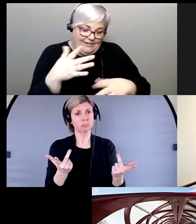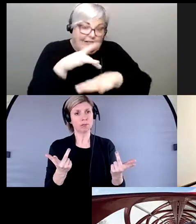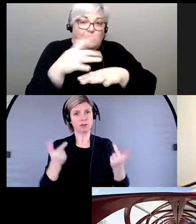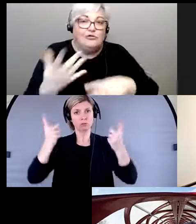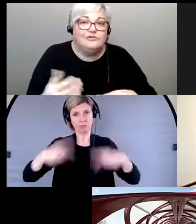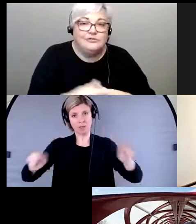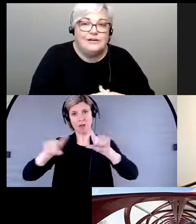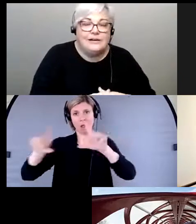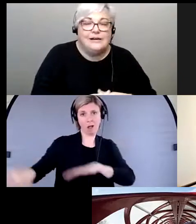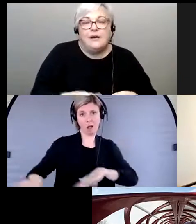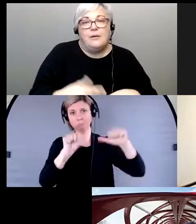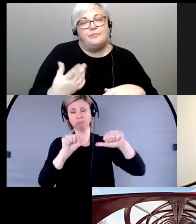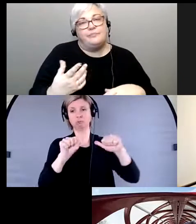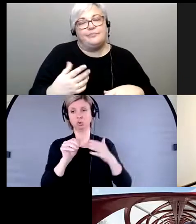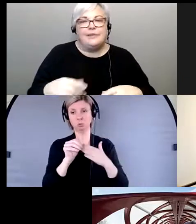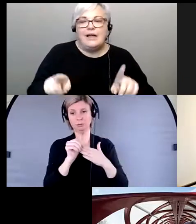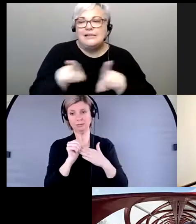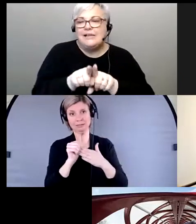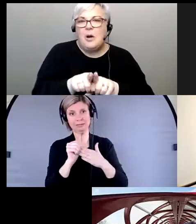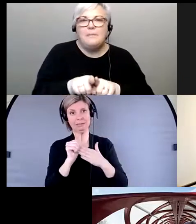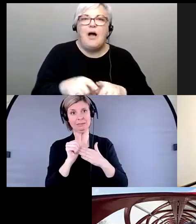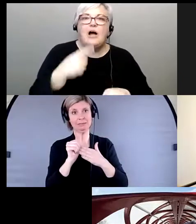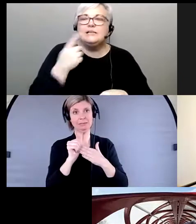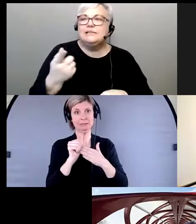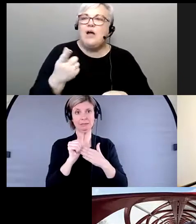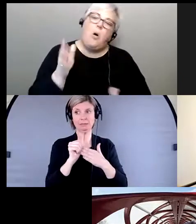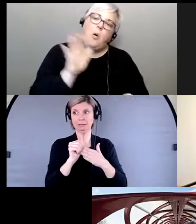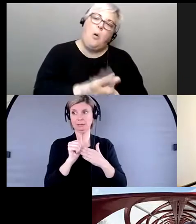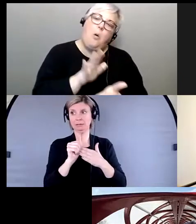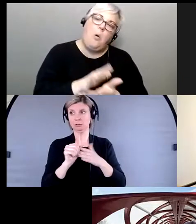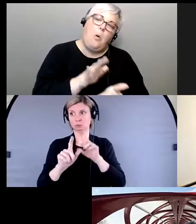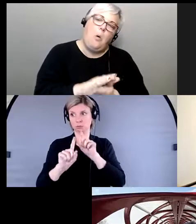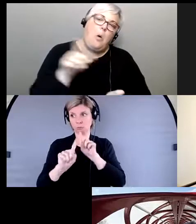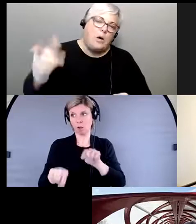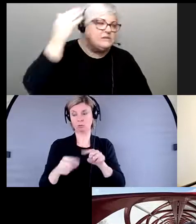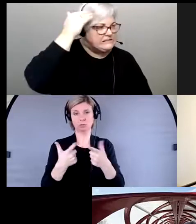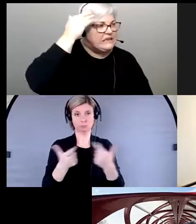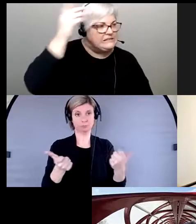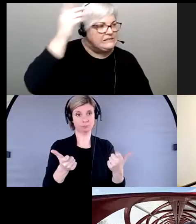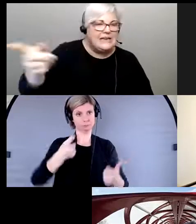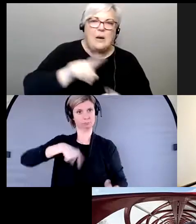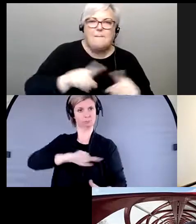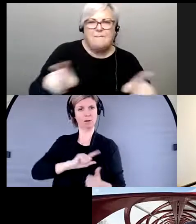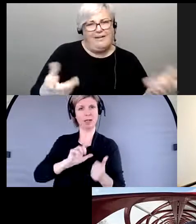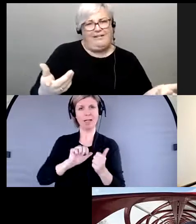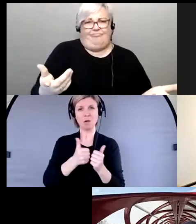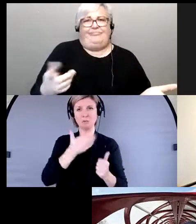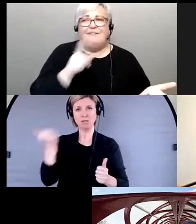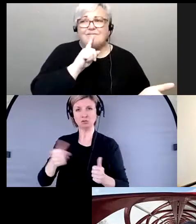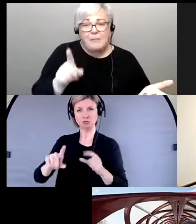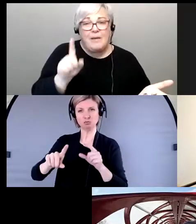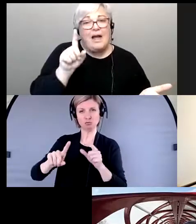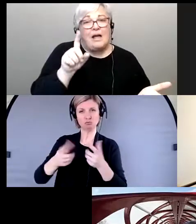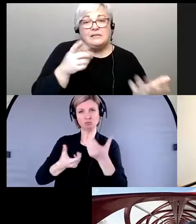des façons d'accréditer les gens et de trouver une façon de dire « oui, telle personne ne sait quoi faire », mais il faut vraiment avoir confiance,